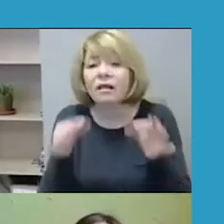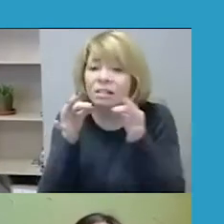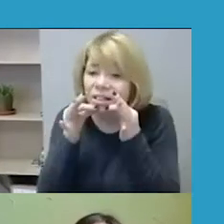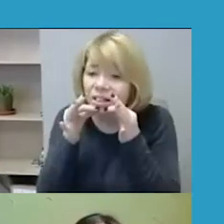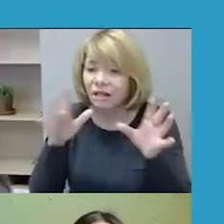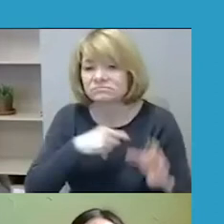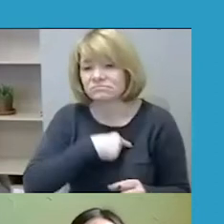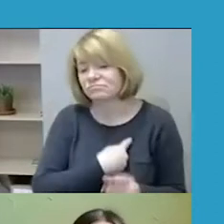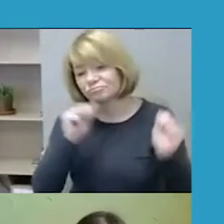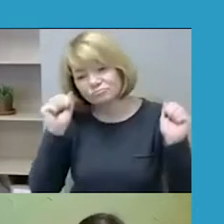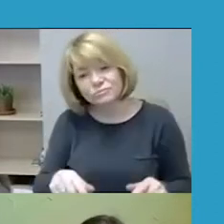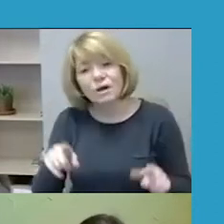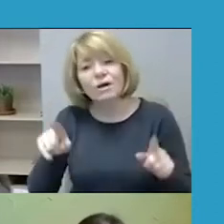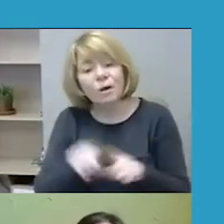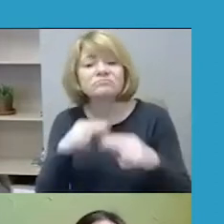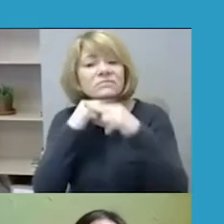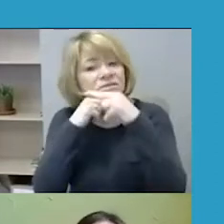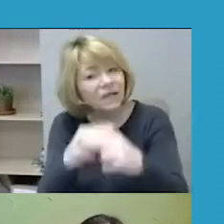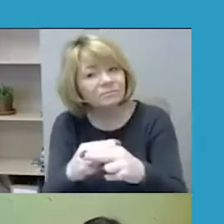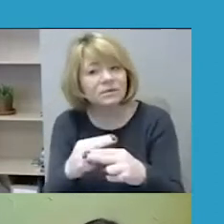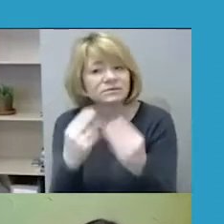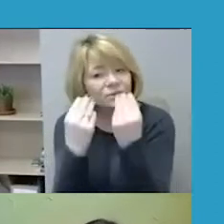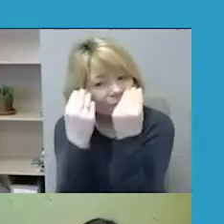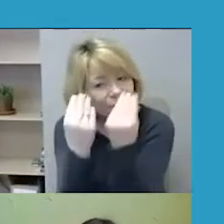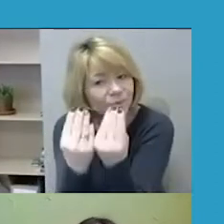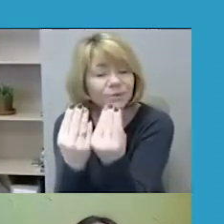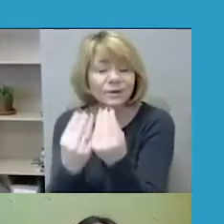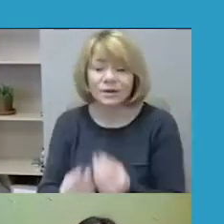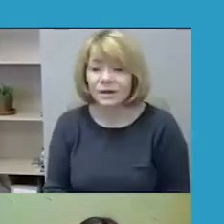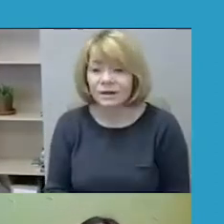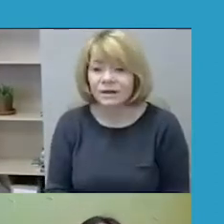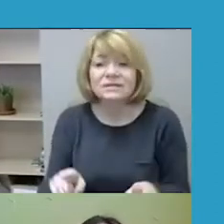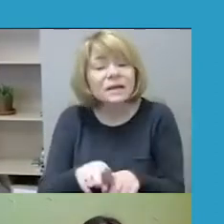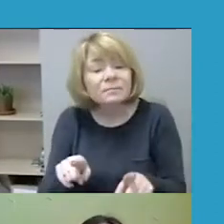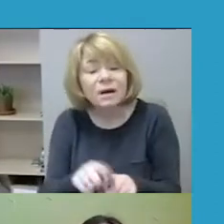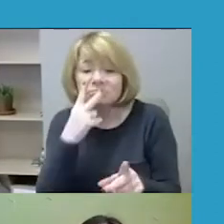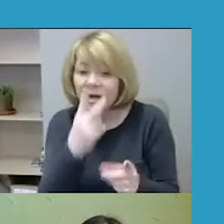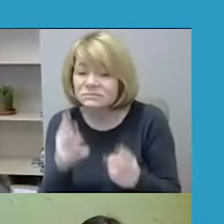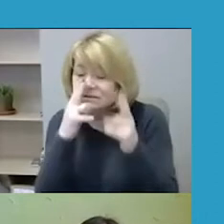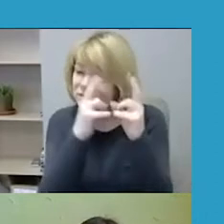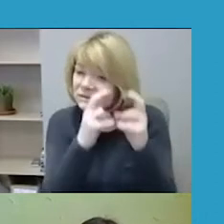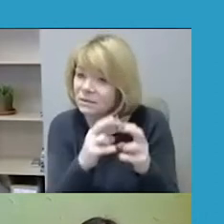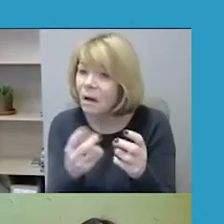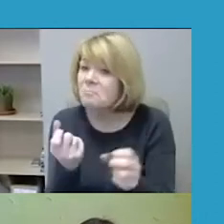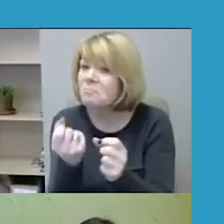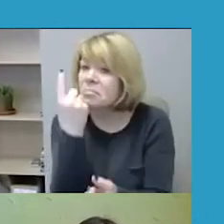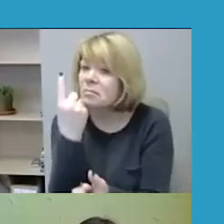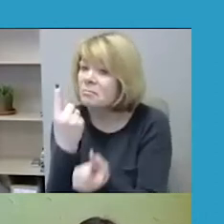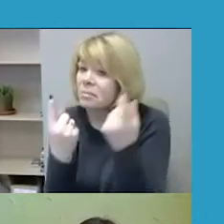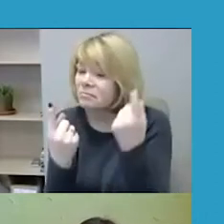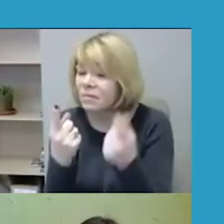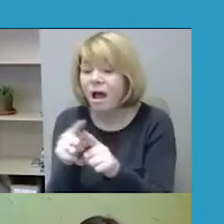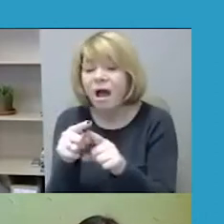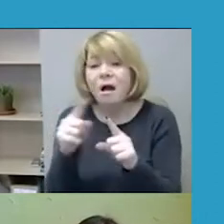jiems reikalingas didesnis dėmesys. Taip pat kokus grupės atskleidė, jog teisėsaugos pareigūnams trūksta vieningos